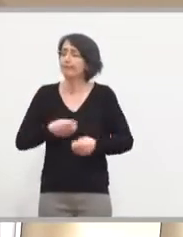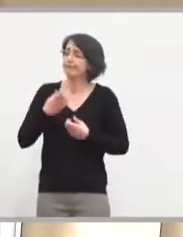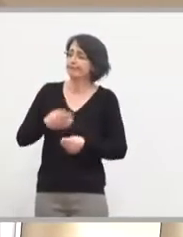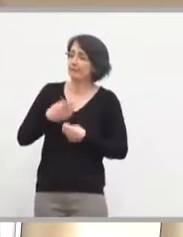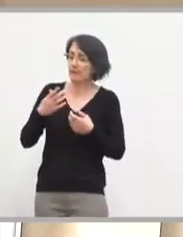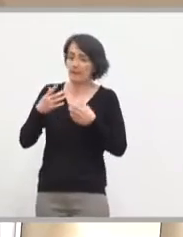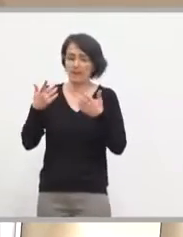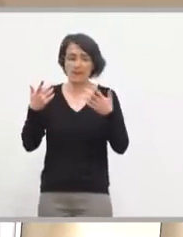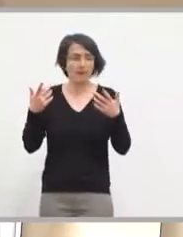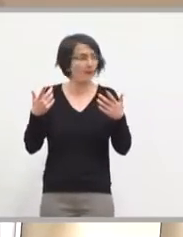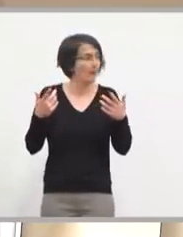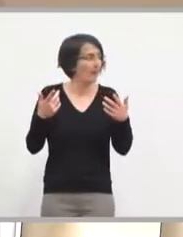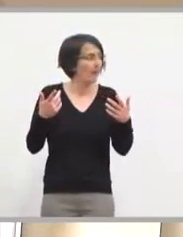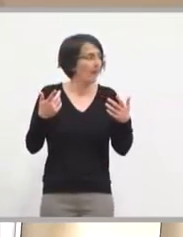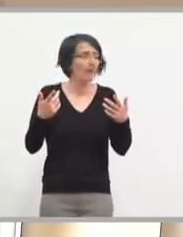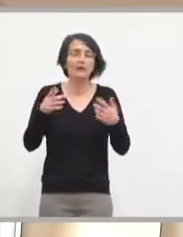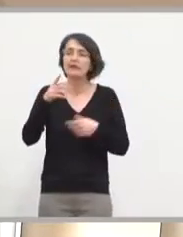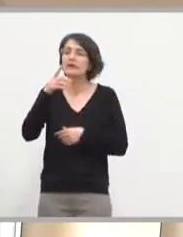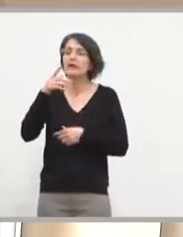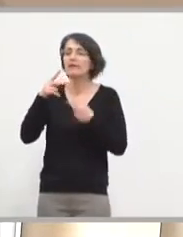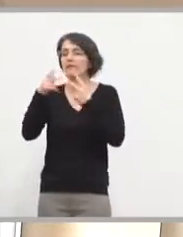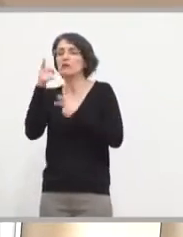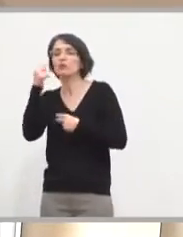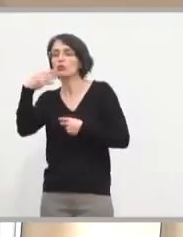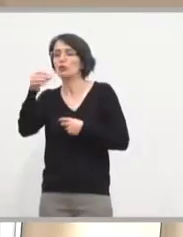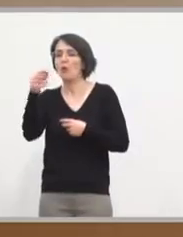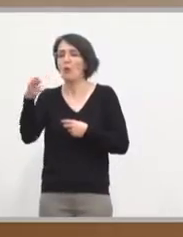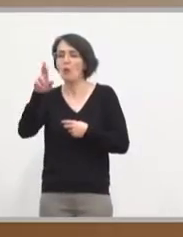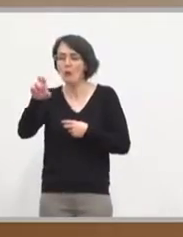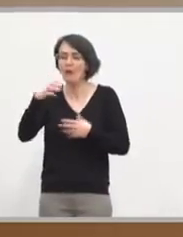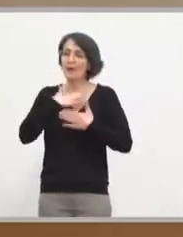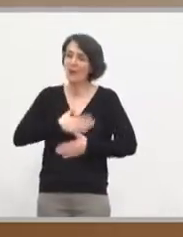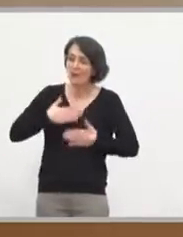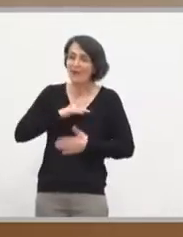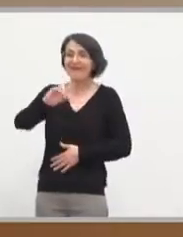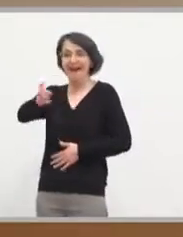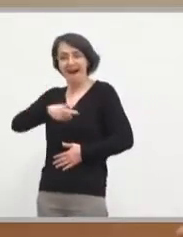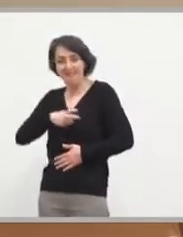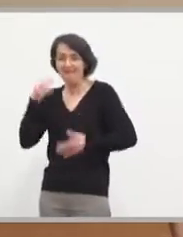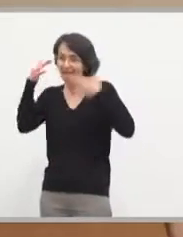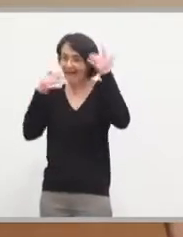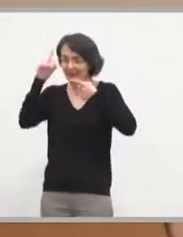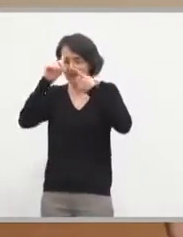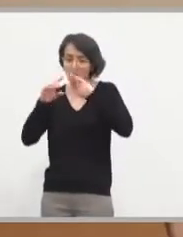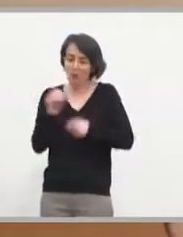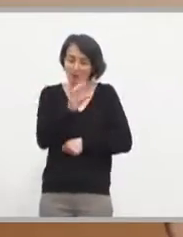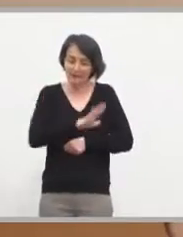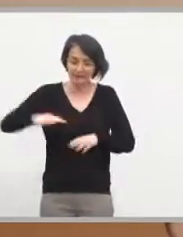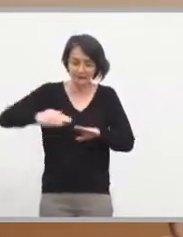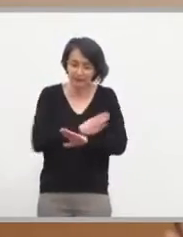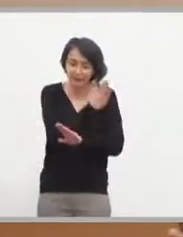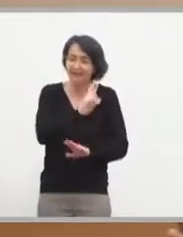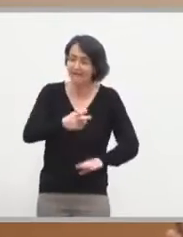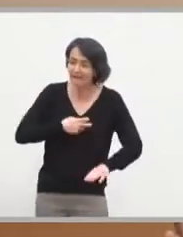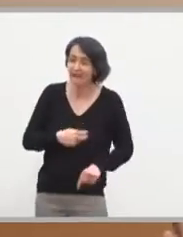à Jean-Pierre Mour de voir qu'il s'inquiète enfin des transports à l'ouest de Montpellier. Il est vrai que début janvier, il y a eu une réunion